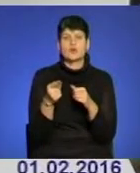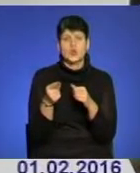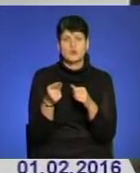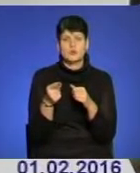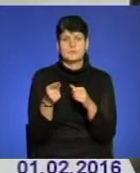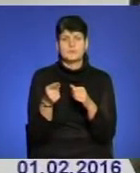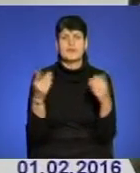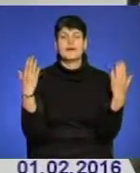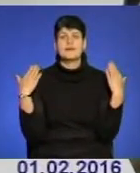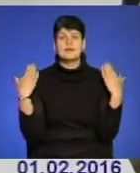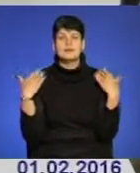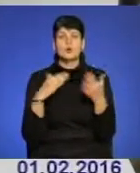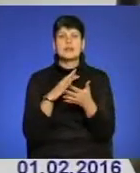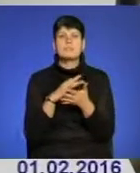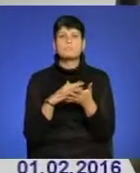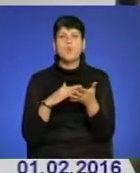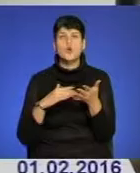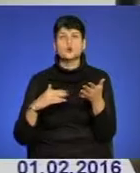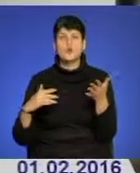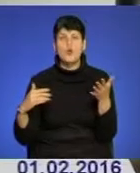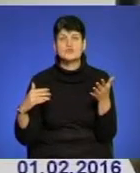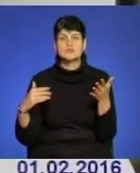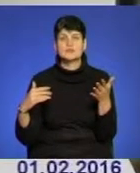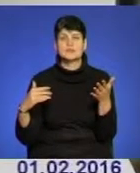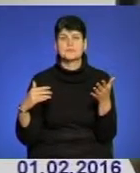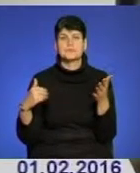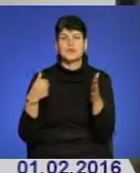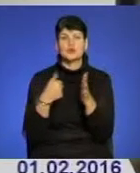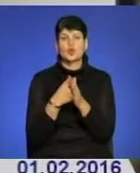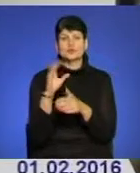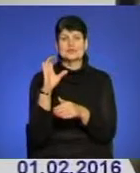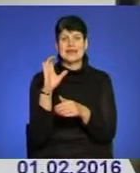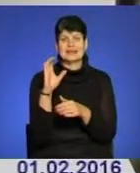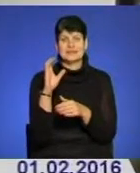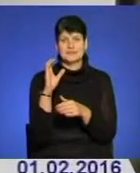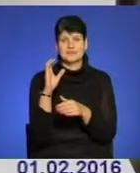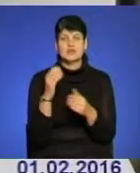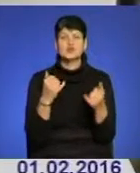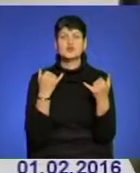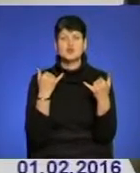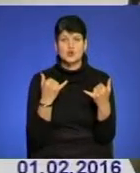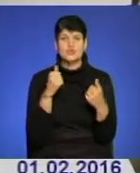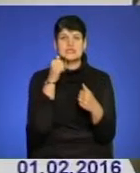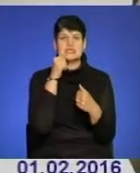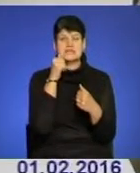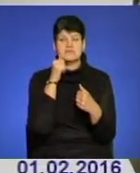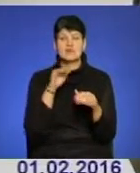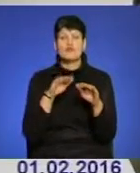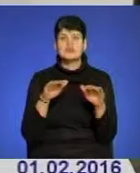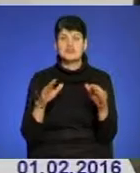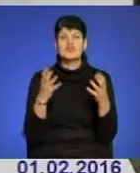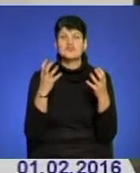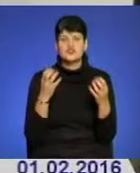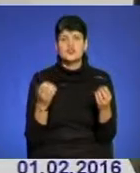канікули продовжені до середи. Тобто сьогодні і завтра у дітей ще